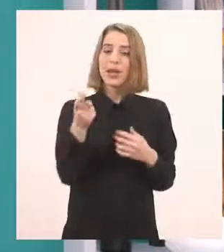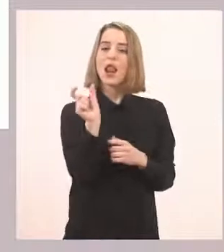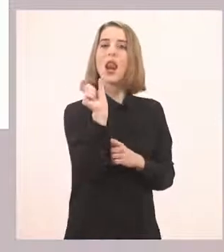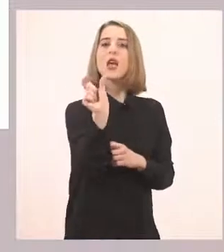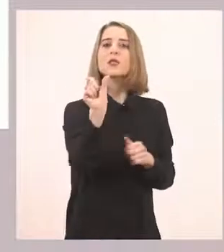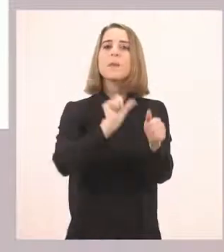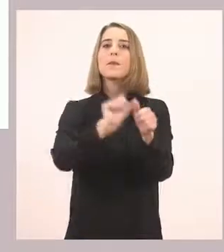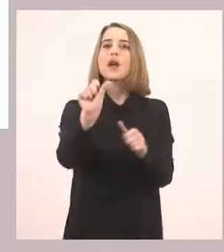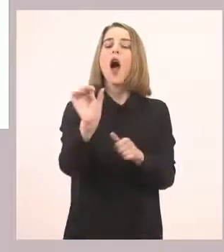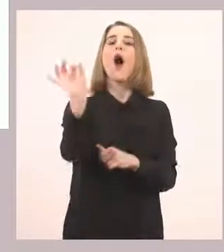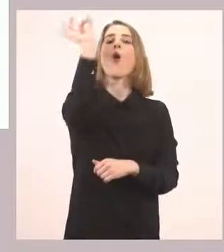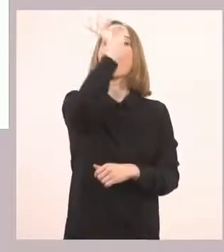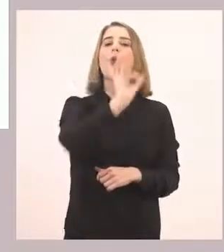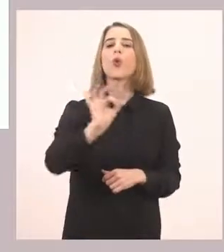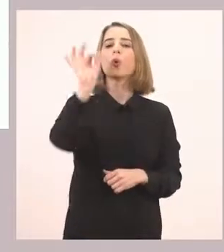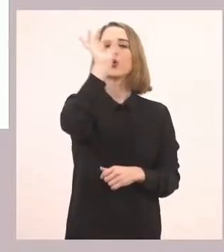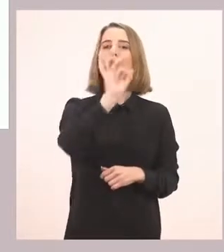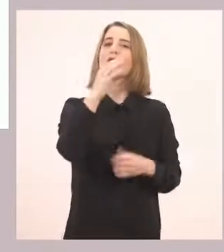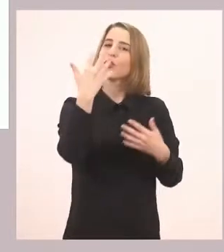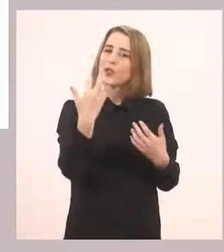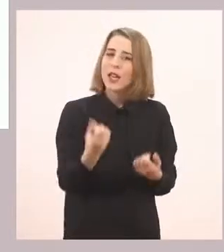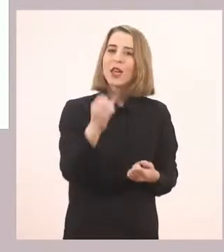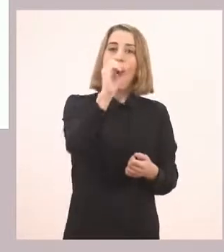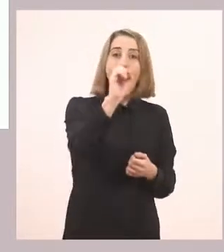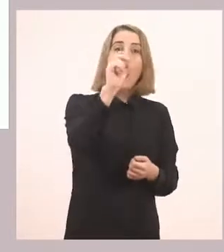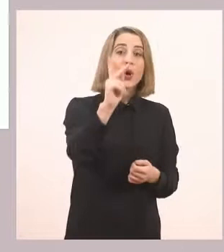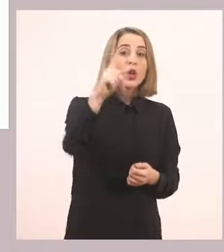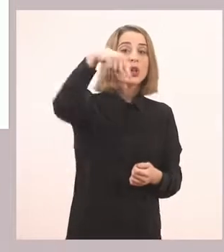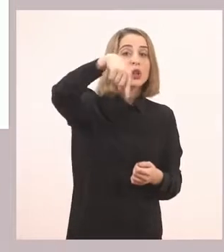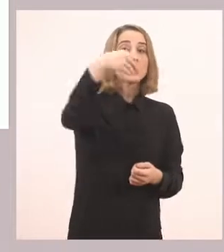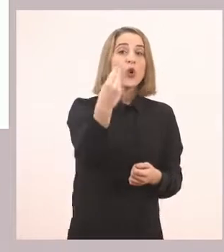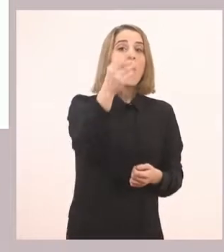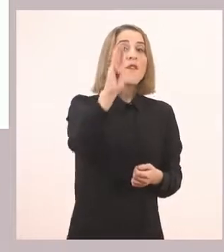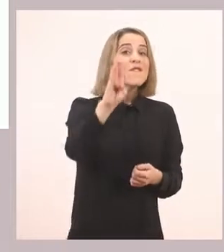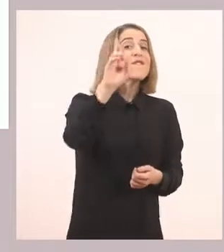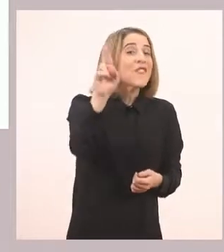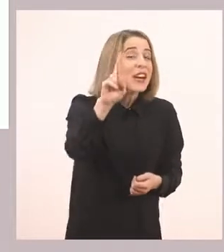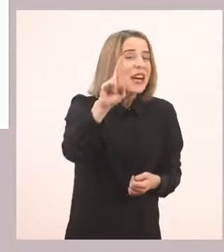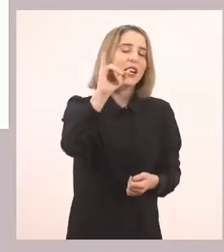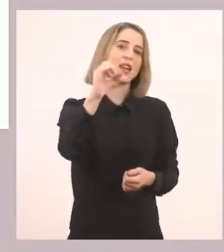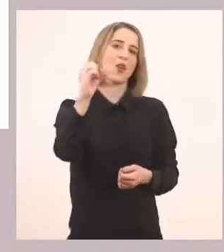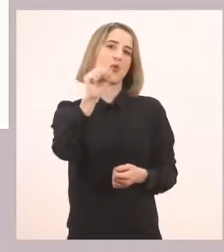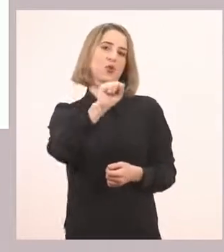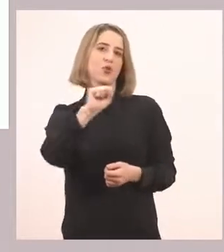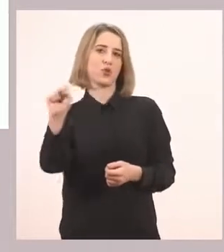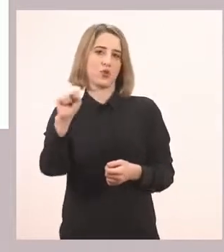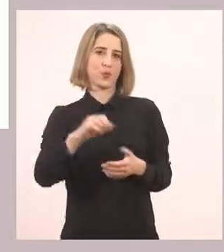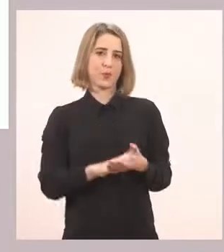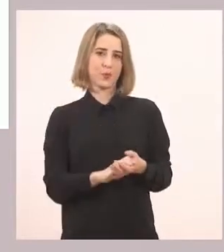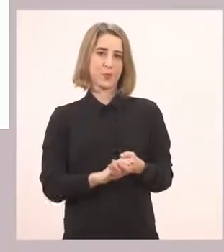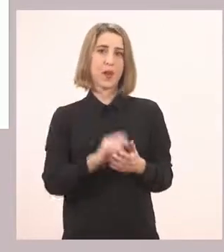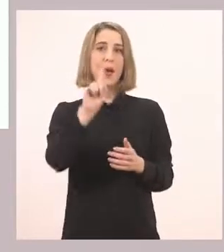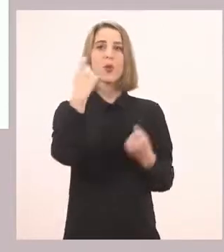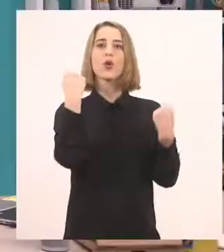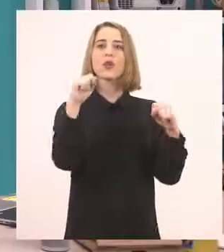λεξούλα Οκτώβριος, ο μήνας Οκτώβριος. Ακούω ένα ρ. Πολύ ωραία. Η πρώτη